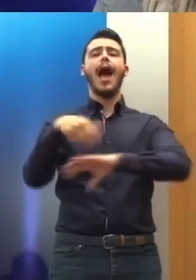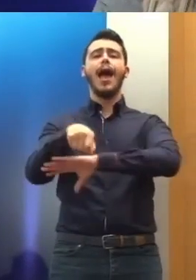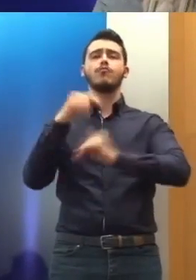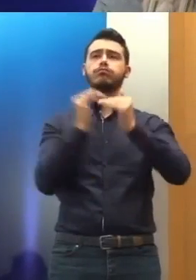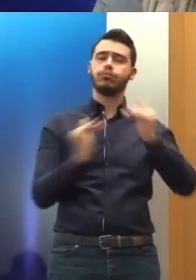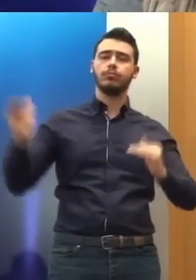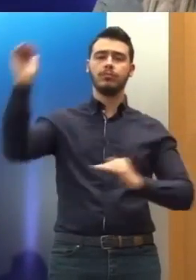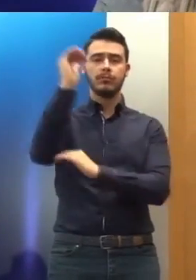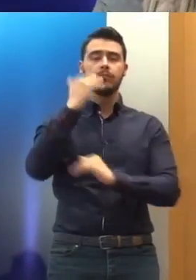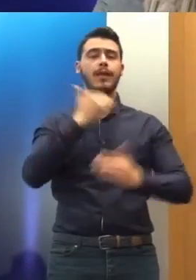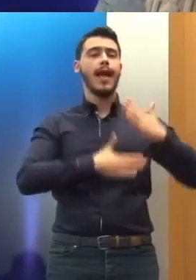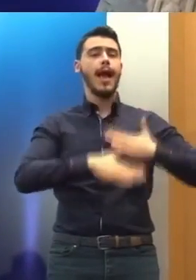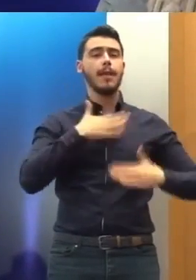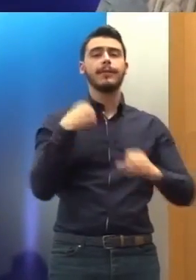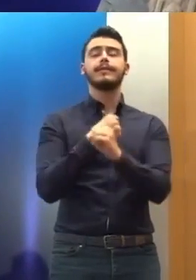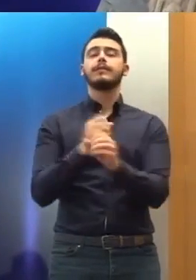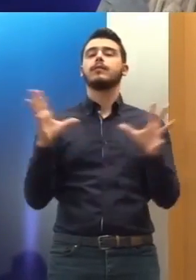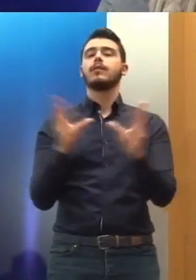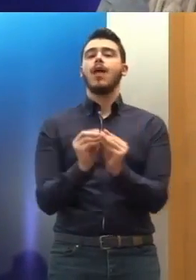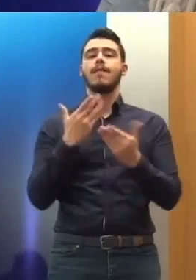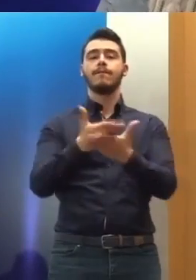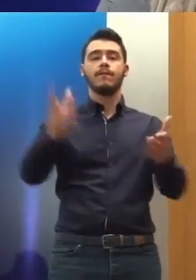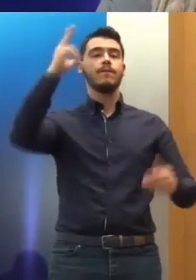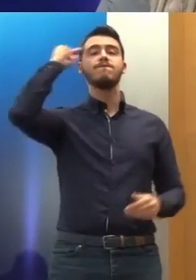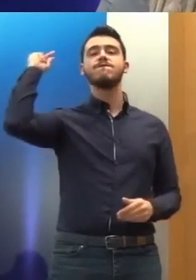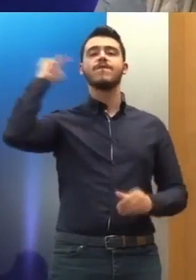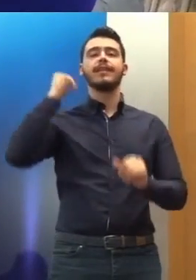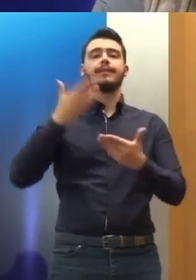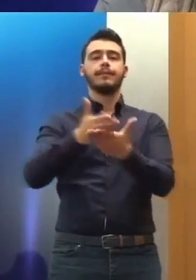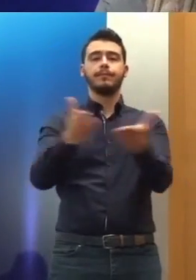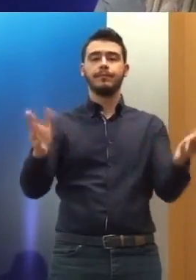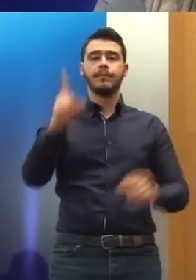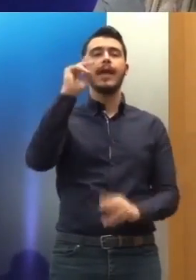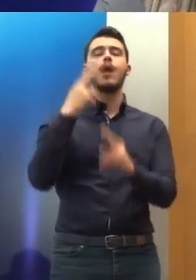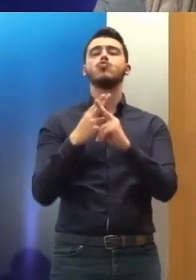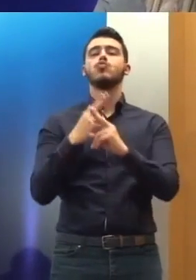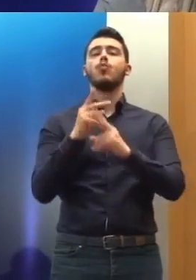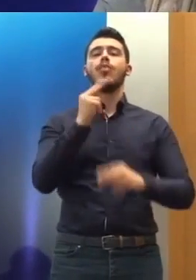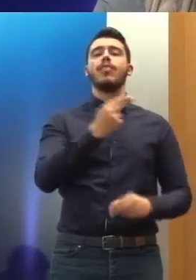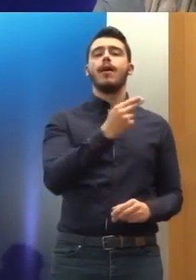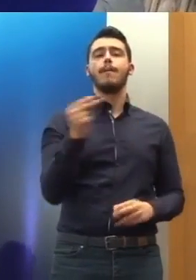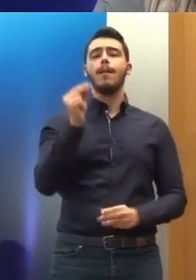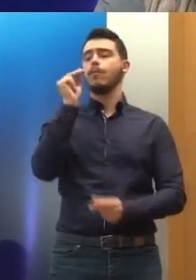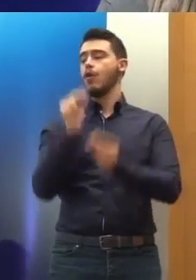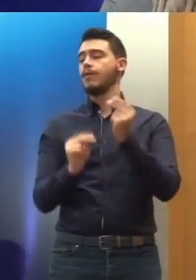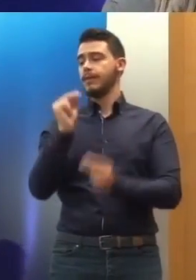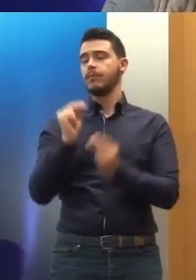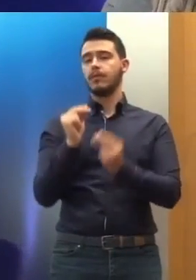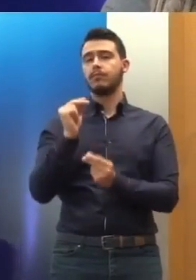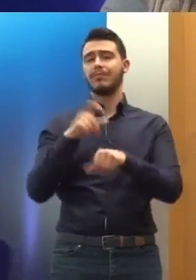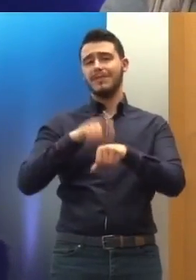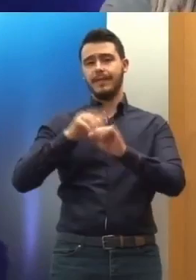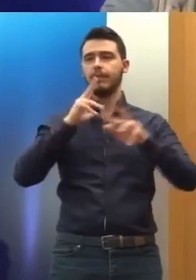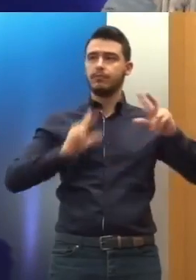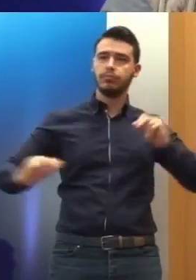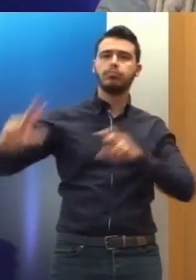συνάδελφοι, αγαπητοί φοιτητές, ένα σημαντικό ζήτημα συζητείται σήμερα